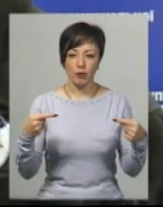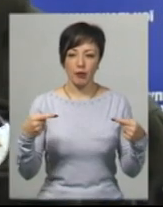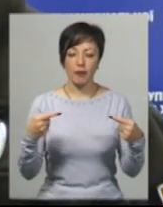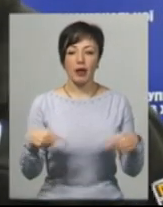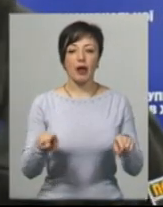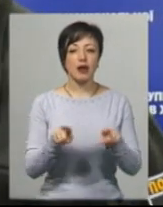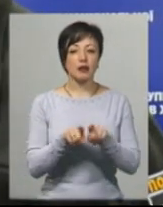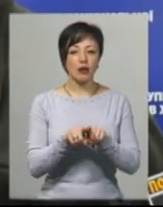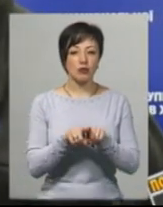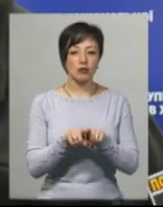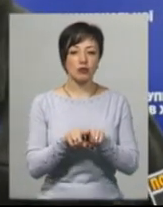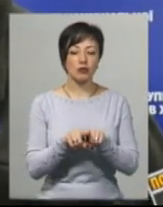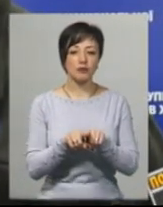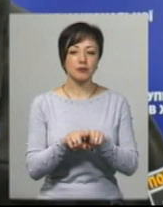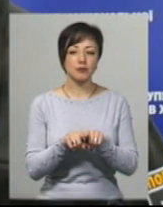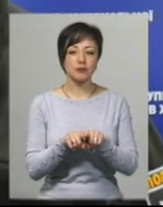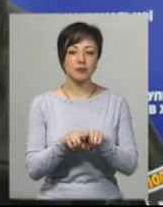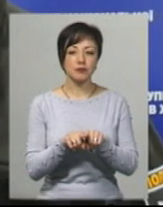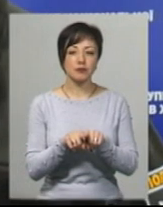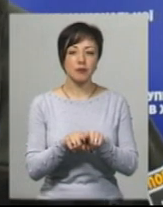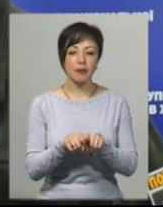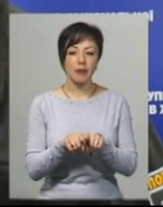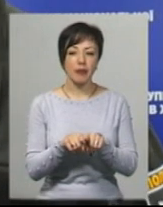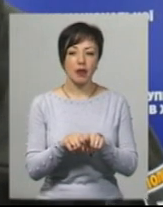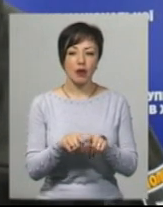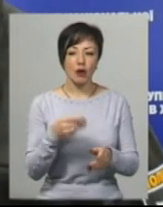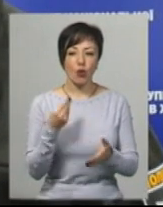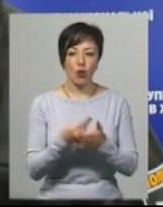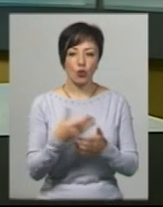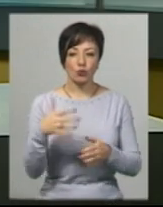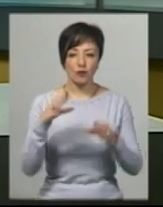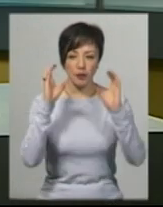а також коштовний бінокль.